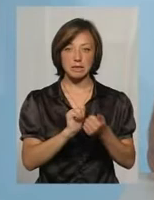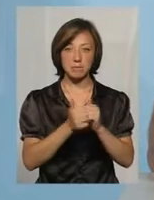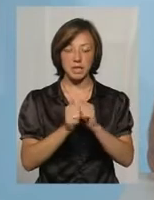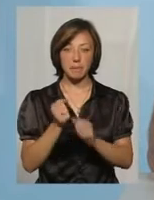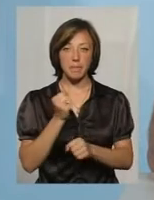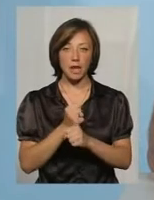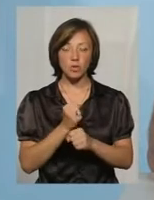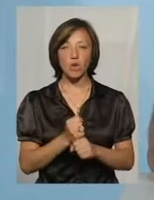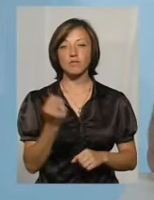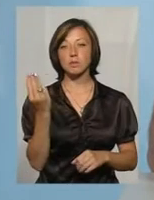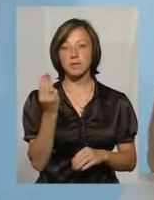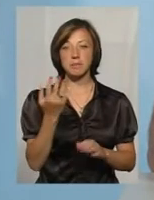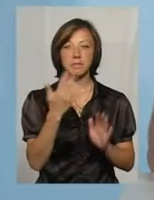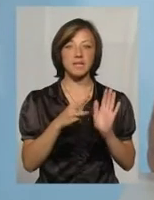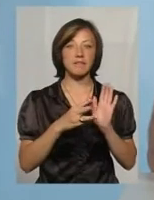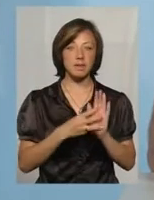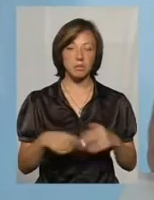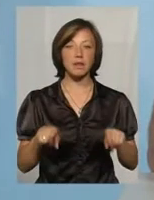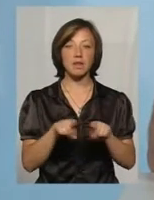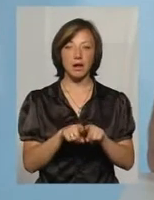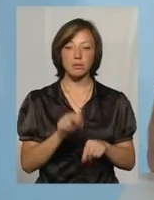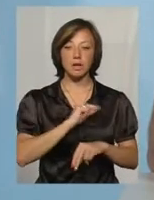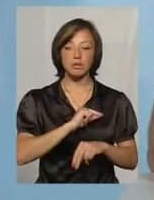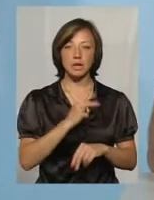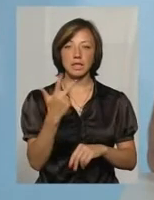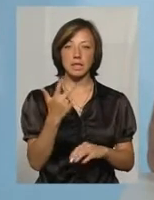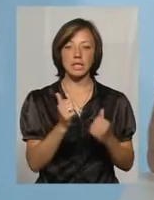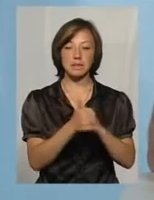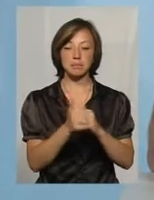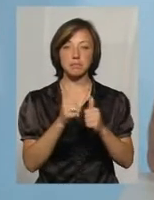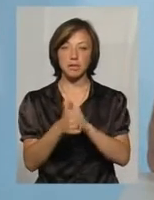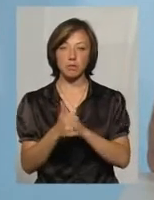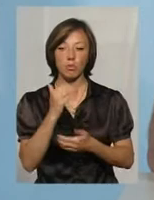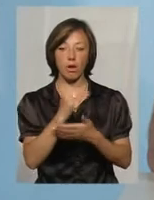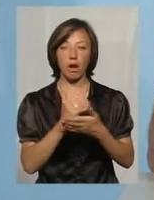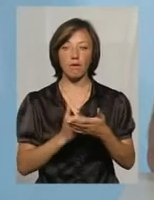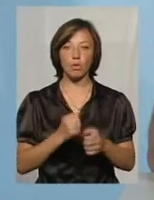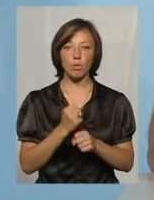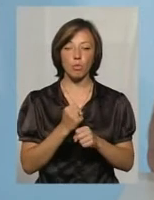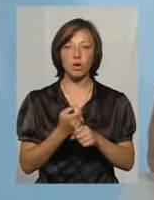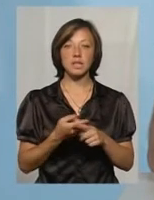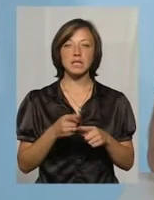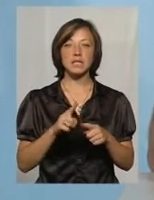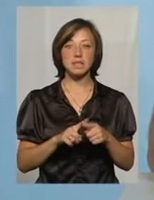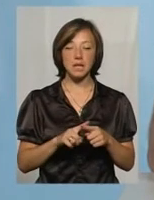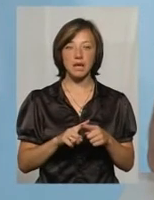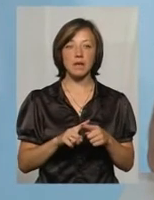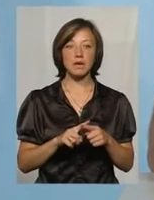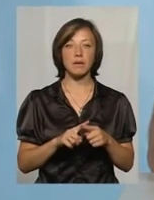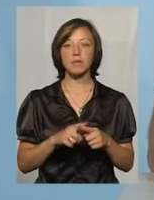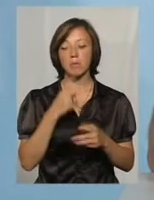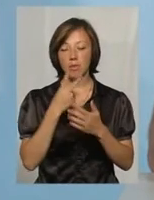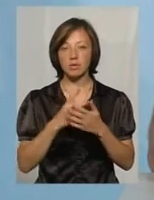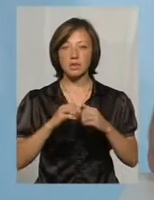Шепетівці 58 хворих також працюють по трьохзмінному графіку роботи. Це відзначає таку загальну